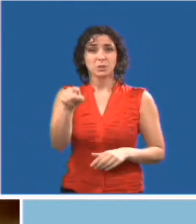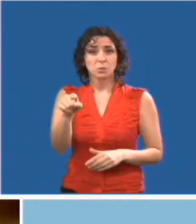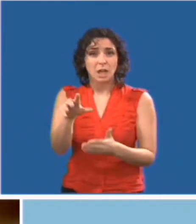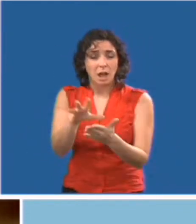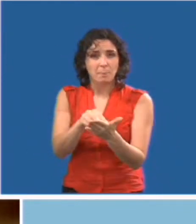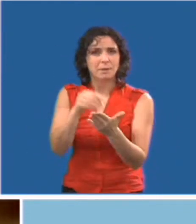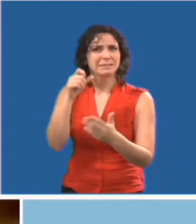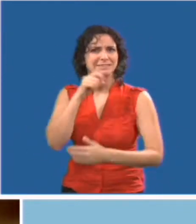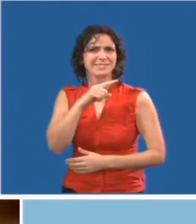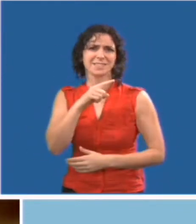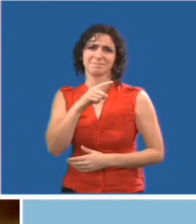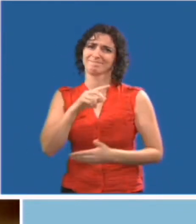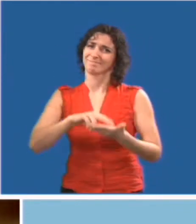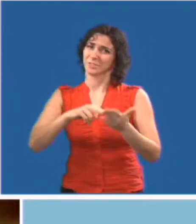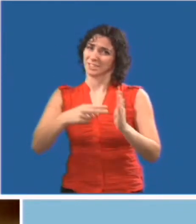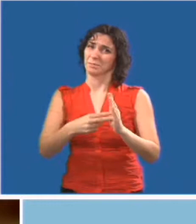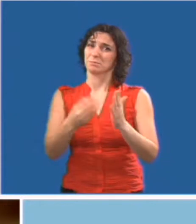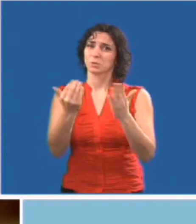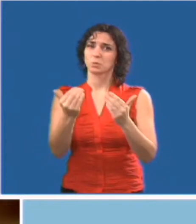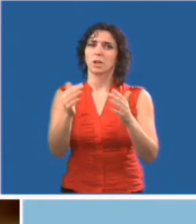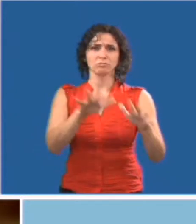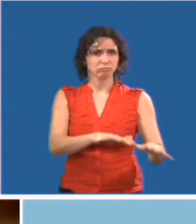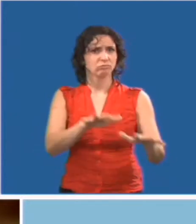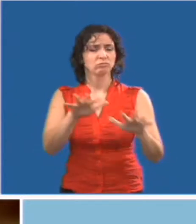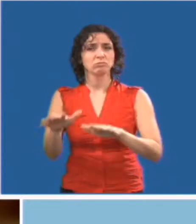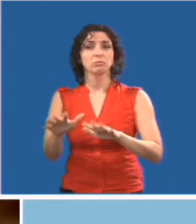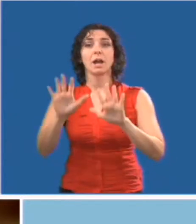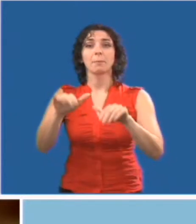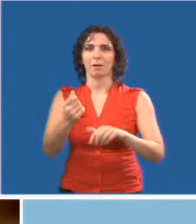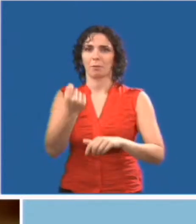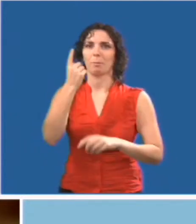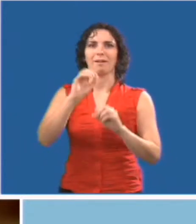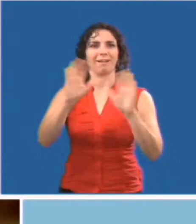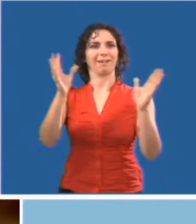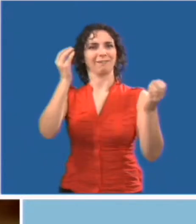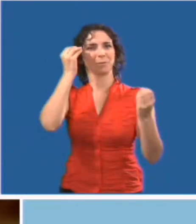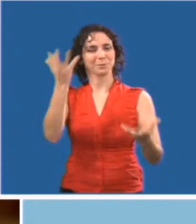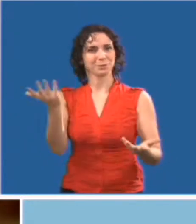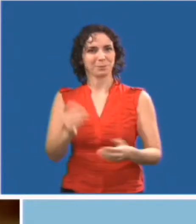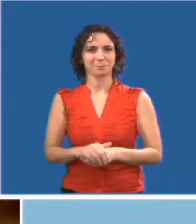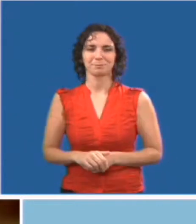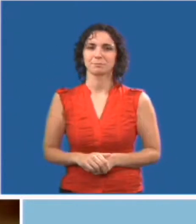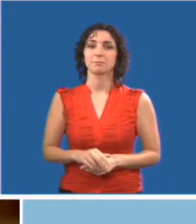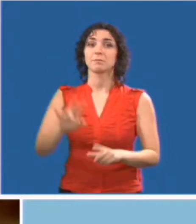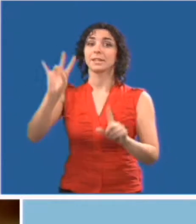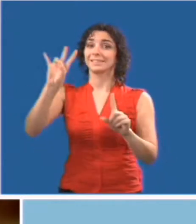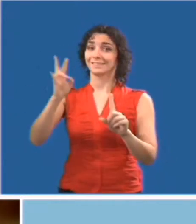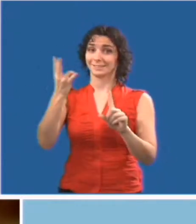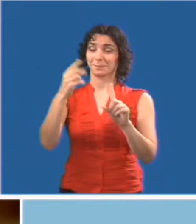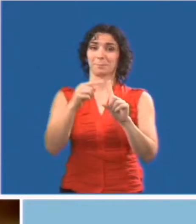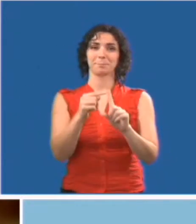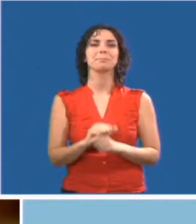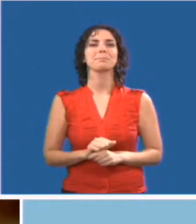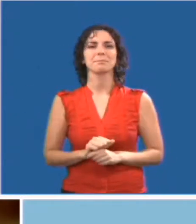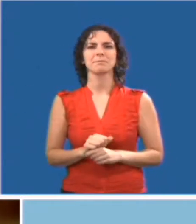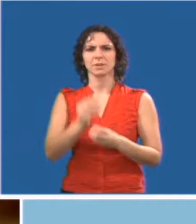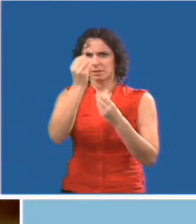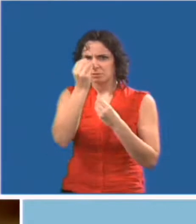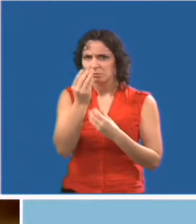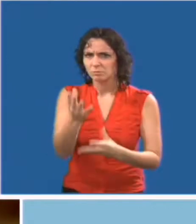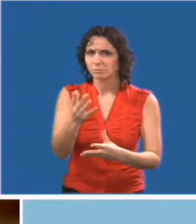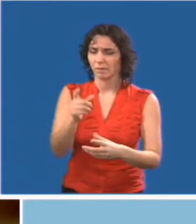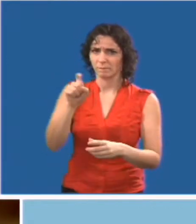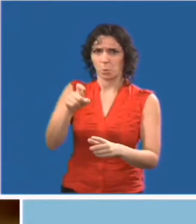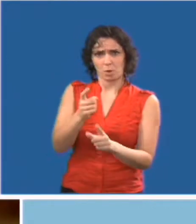besoin de plus de temps pour comprendre l'information. Donnez l'information d'une façon qui est appropriée pour le client.